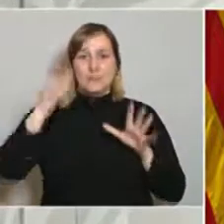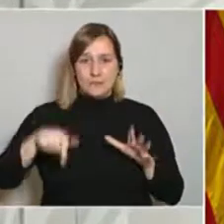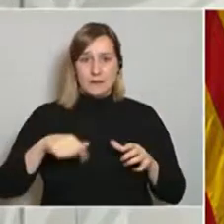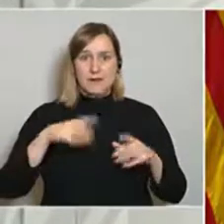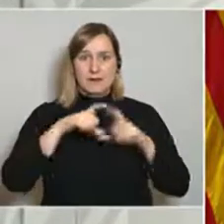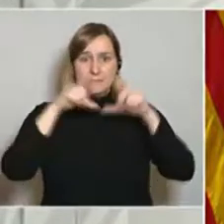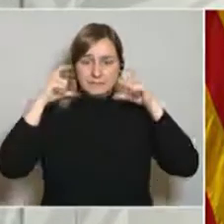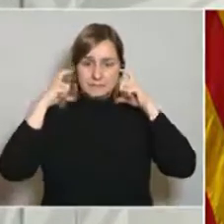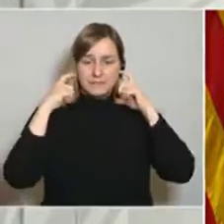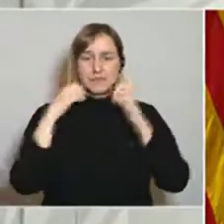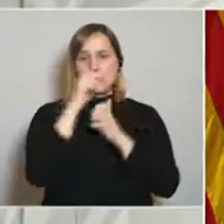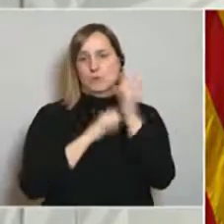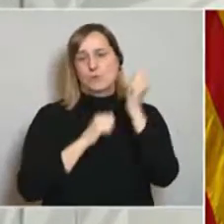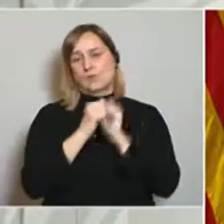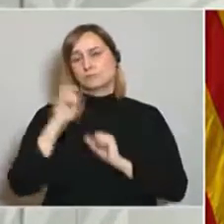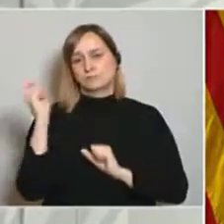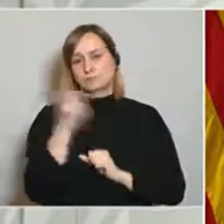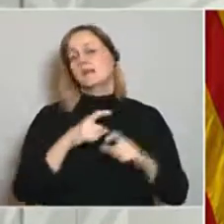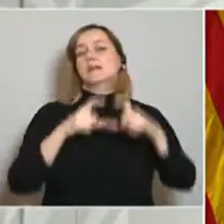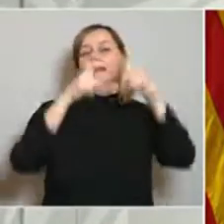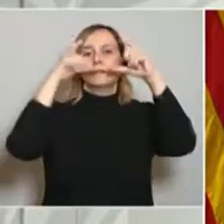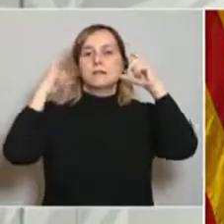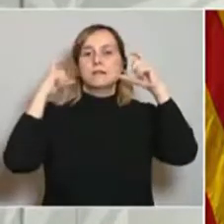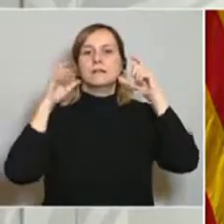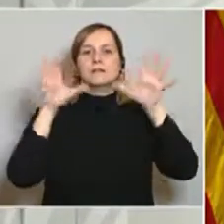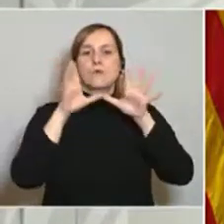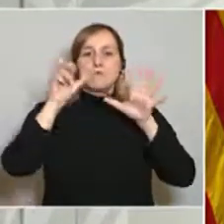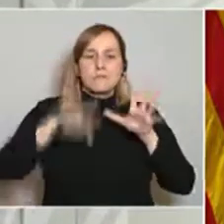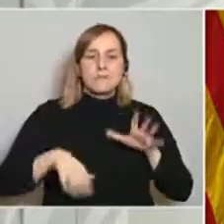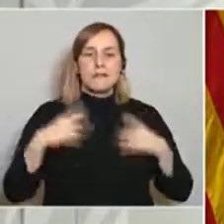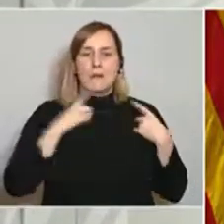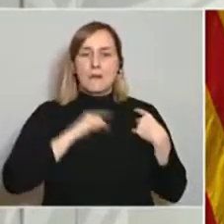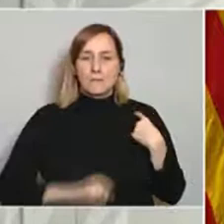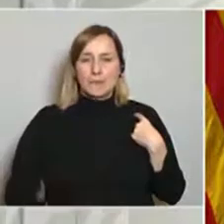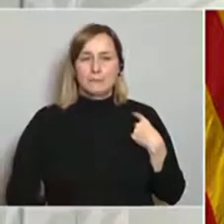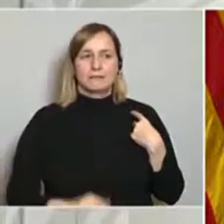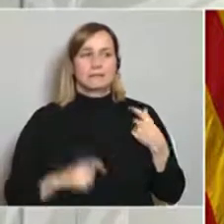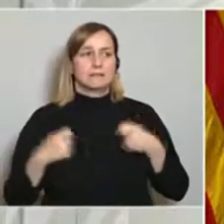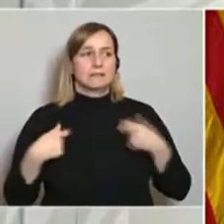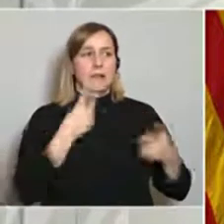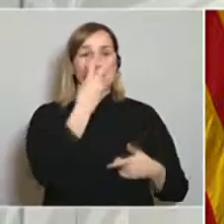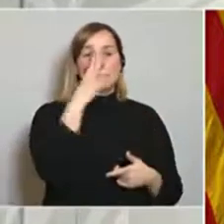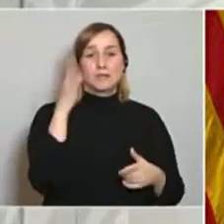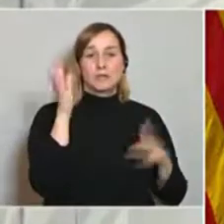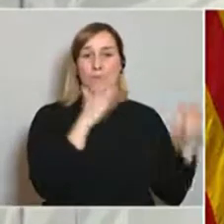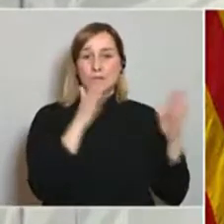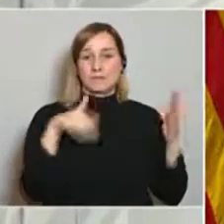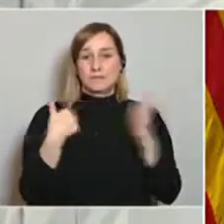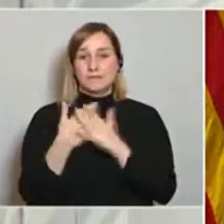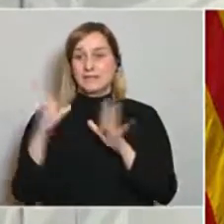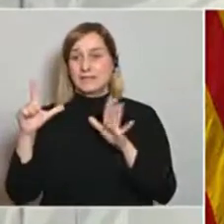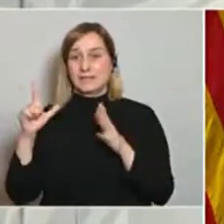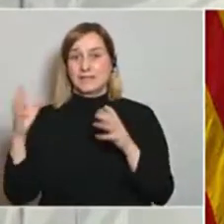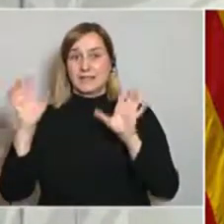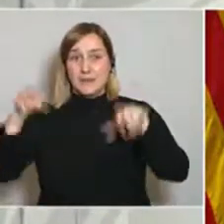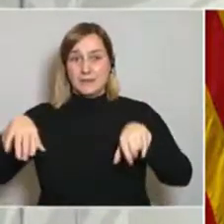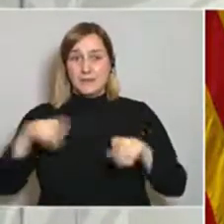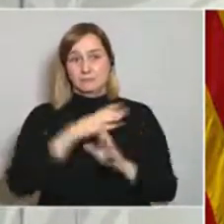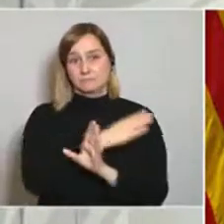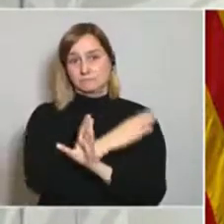.000 bates i 10.000 ulleres en aquestes residències. Del 29 de març fins al 7 d'abril ja s'havien repartit